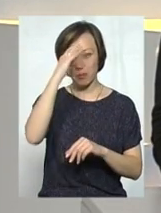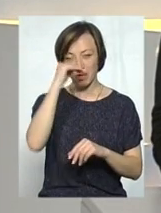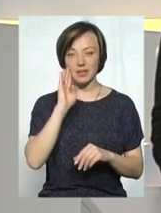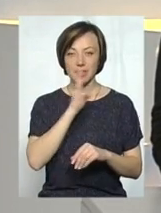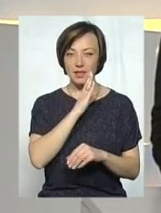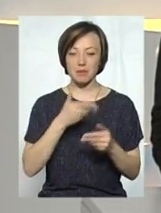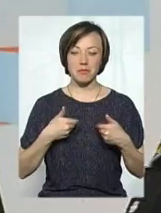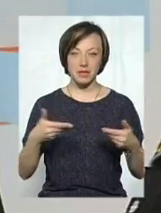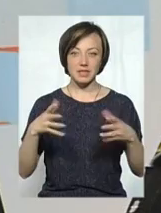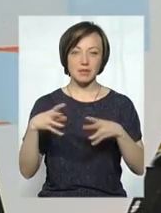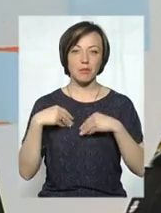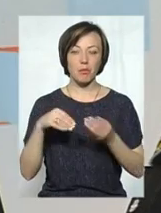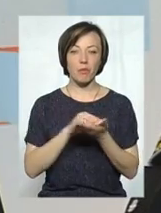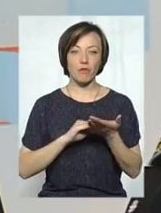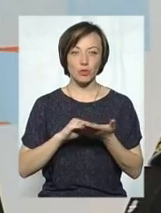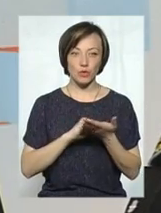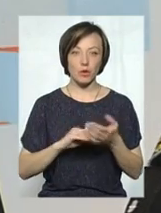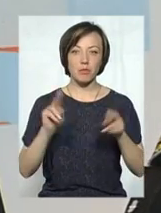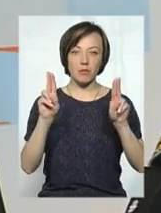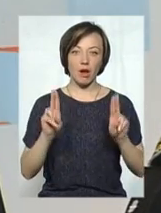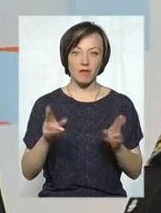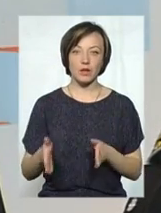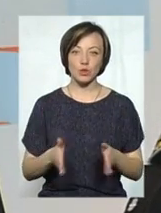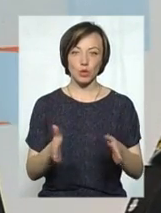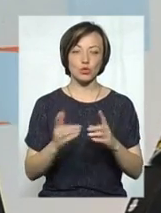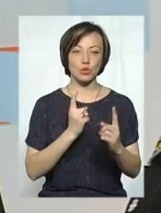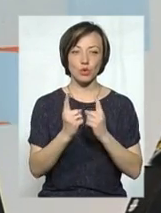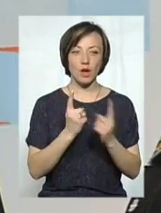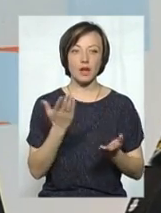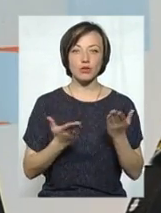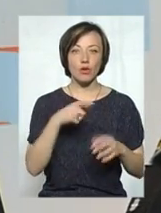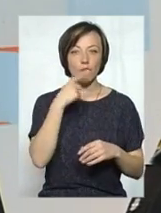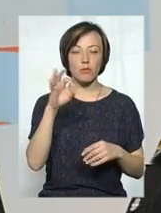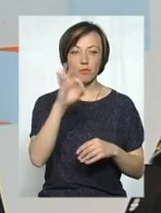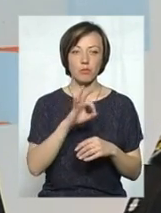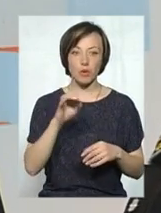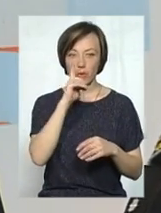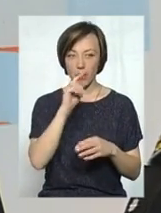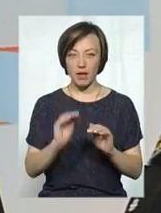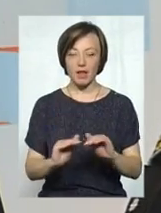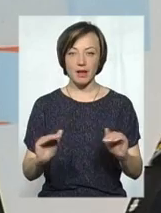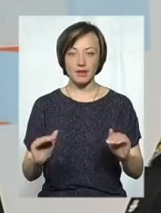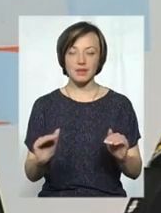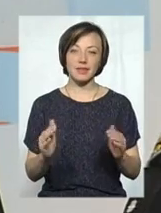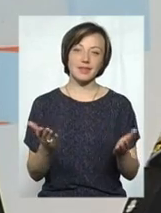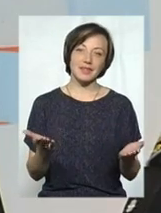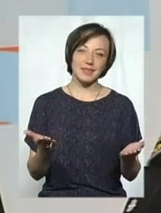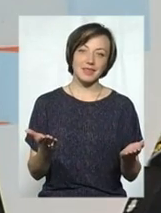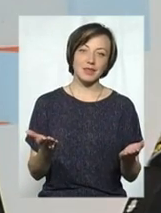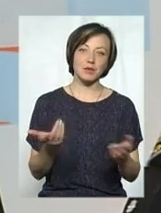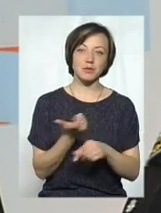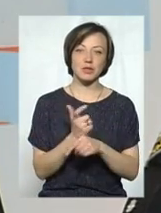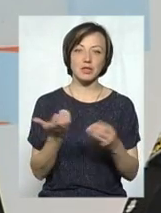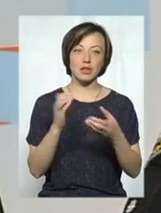звичайно, і ми з ними повторюємо ще раз правила дорожнього руху. Тобто, якщо ми говоримо про зовсім малесеньких, яслі, то там і більше їх